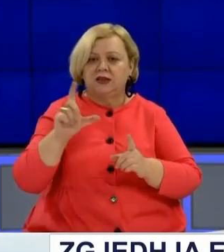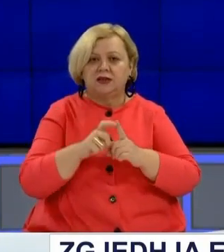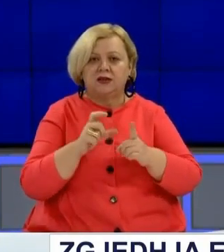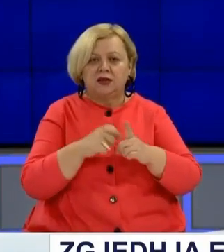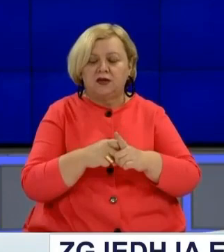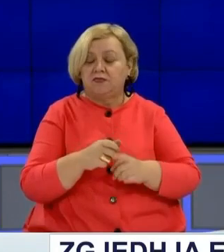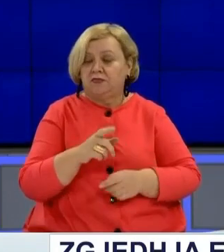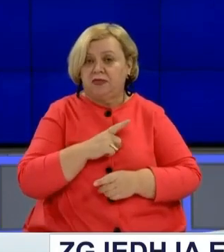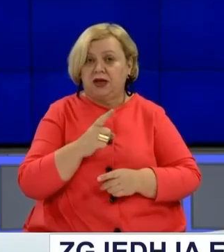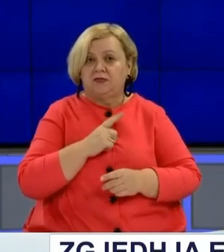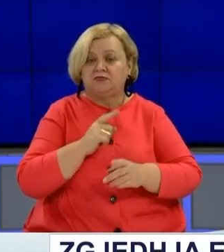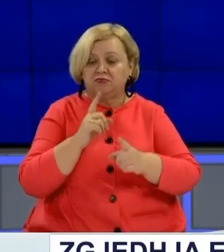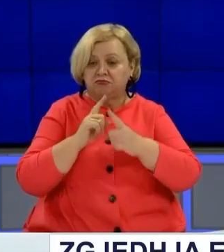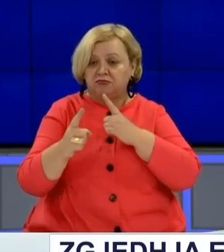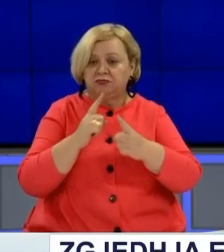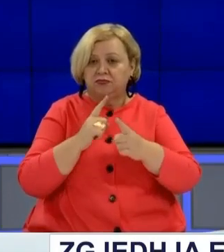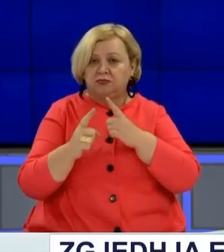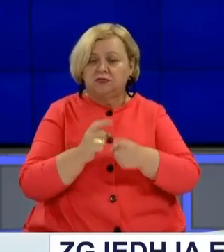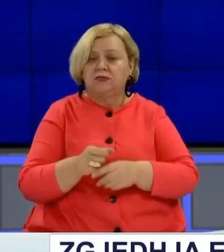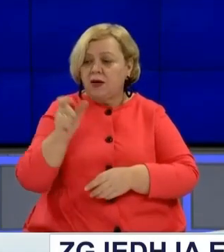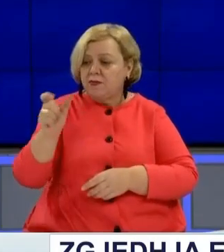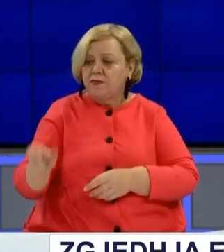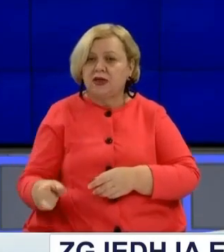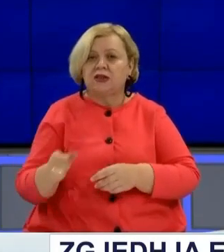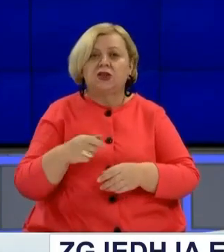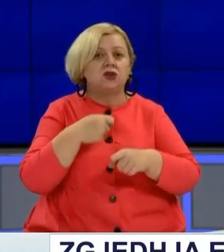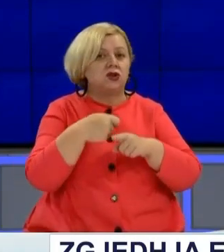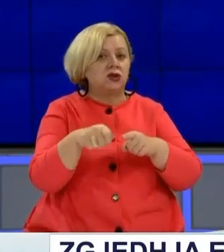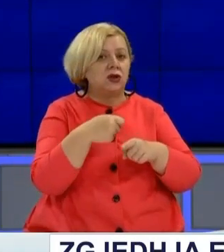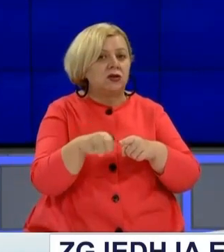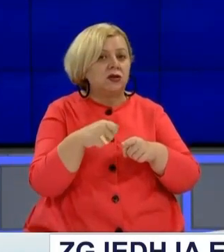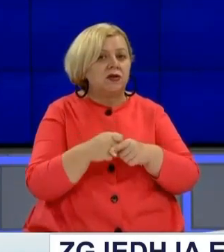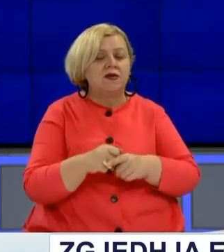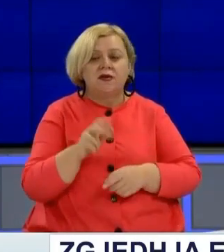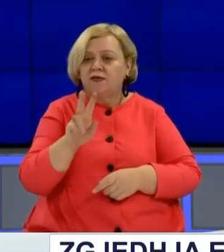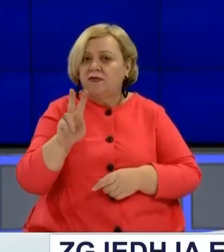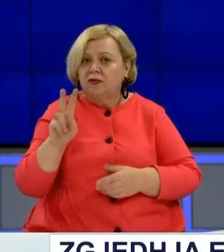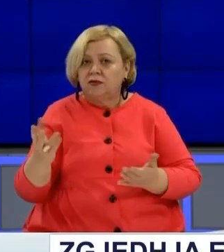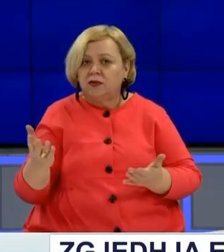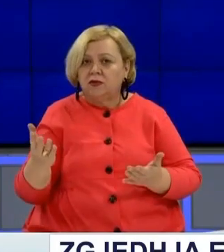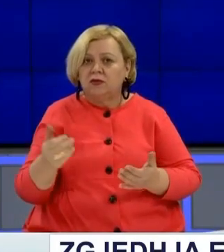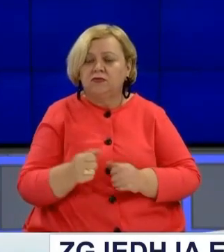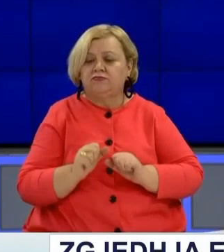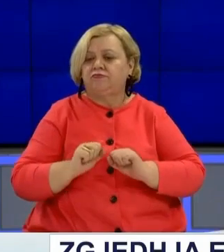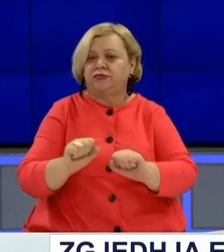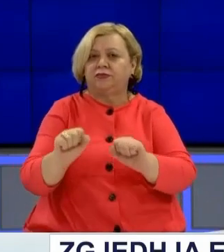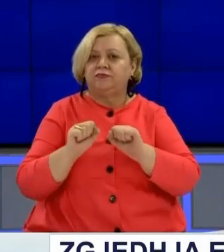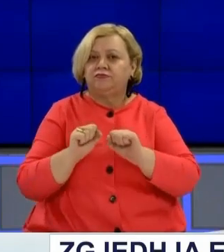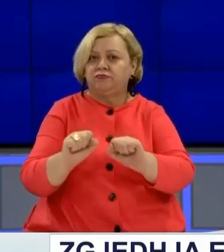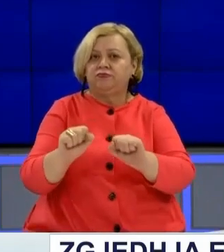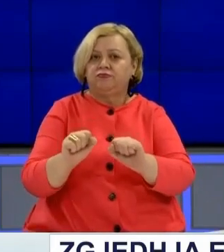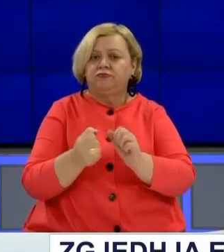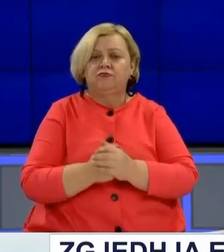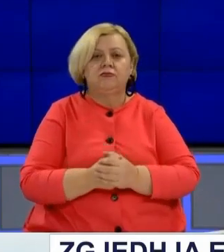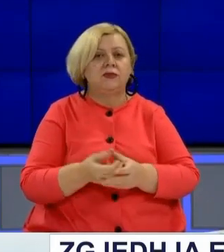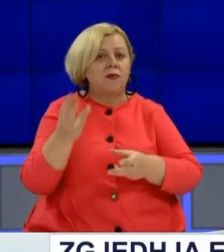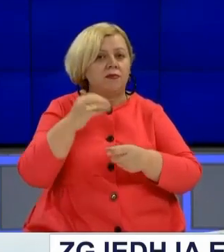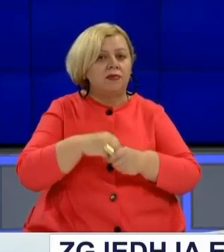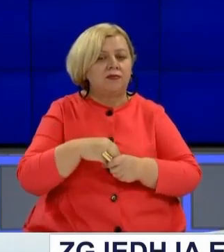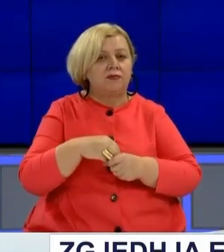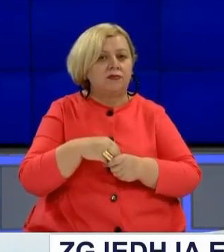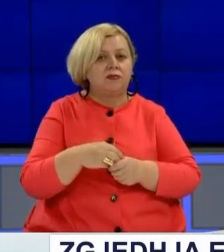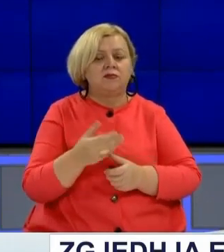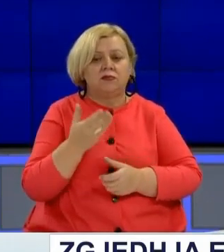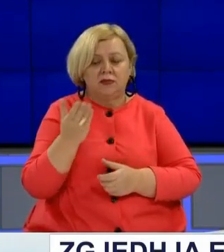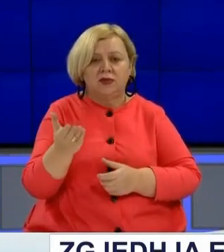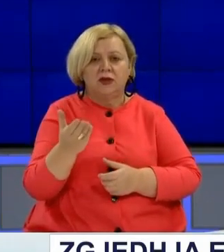diskutim për te partive në pushtet për të gjetur një zgjidhje në lëvizjeve të vendosje, mojnë kategorikisht përfshirje në atë